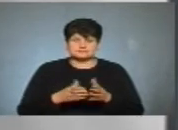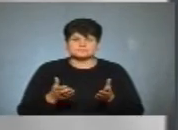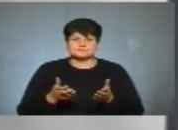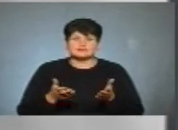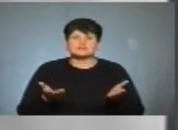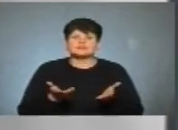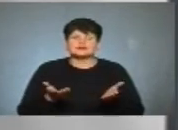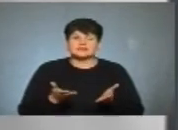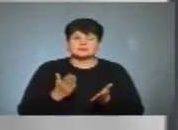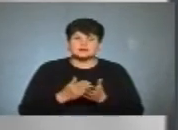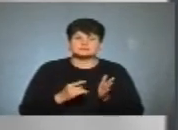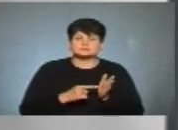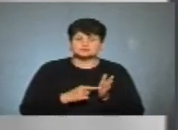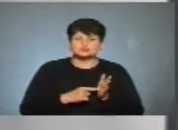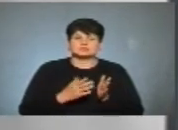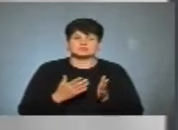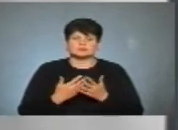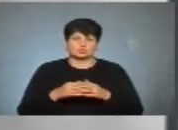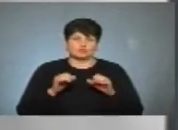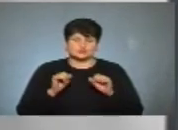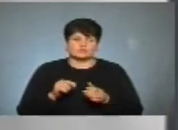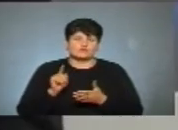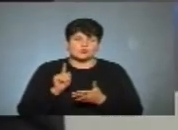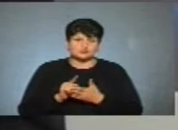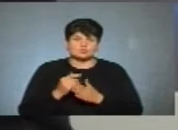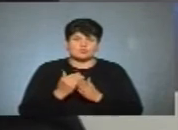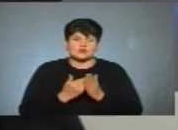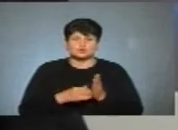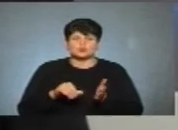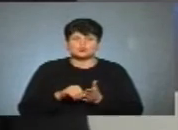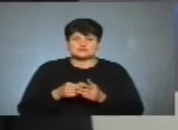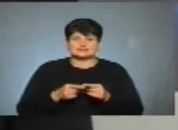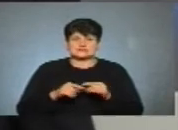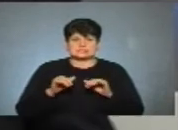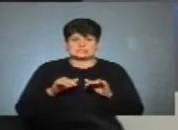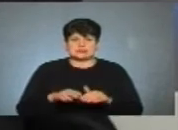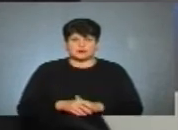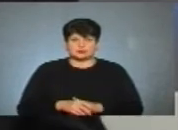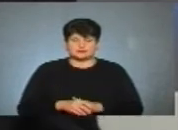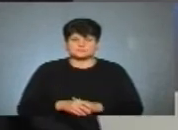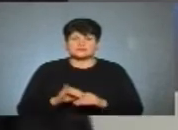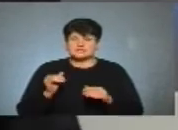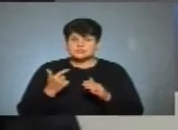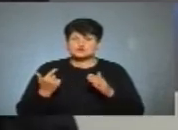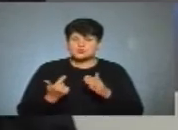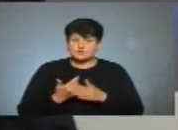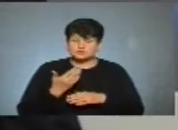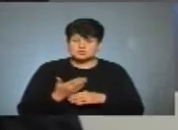в яких має бути, можливо, навіть десь в обов'язковому порядку участь в цих всіх заходах. І, знову ж таки,